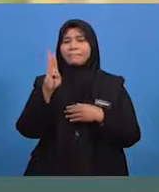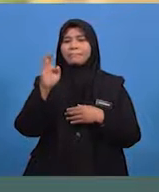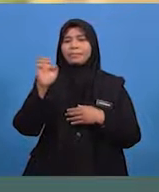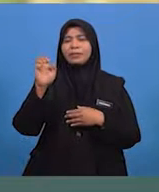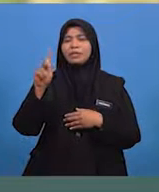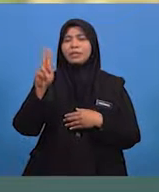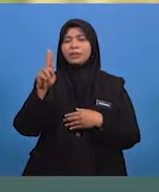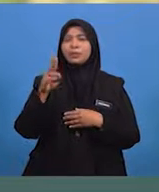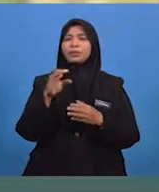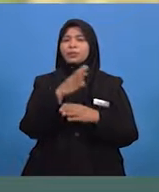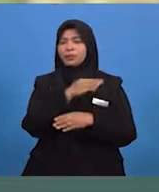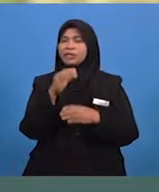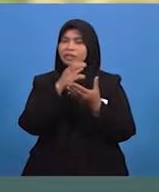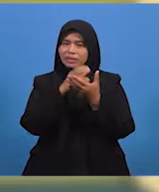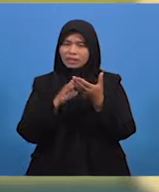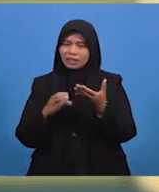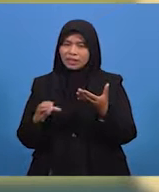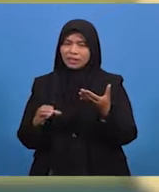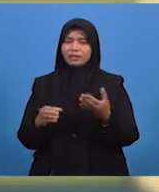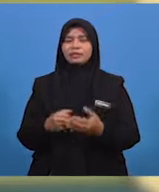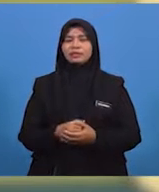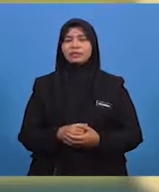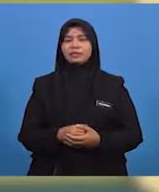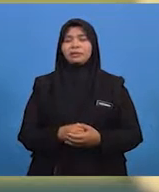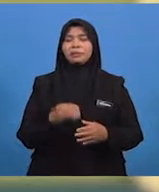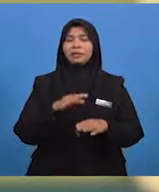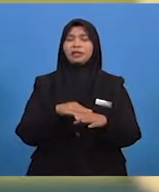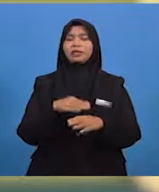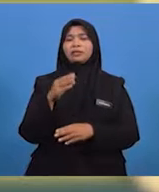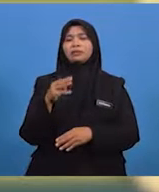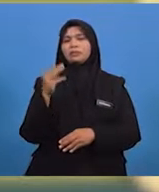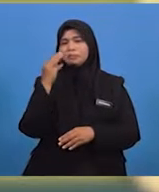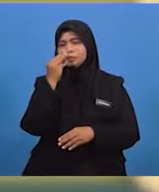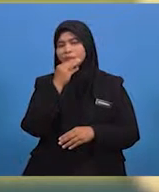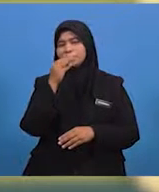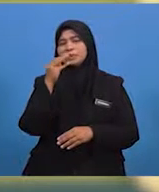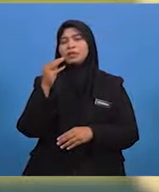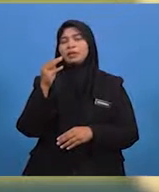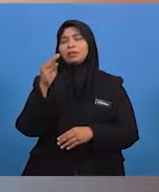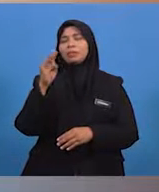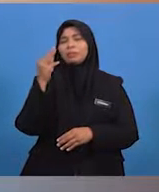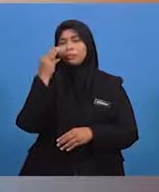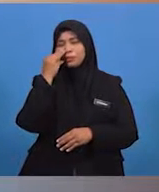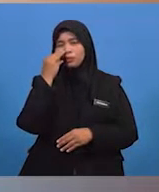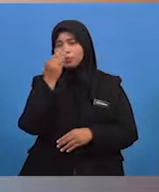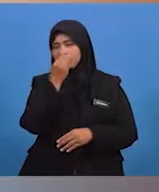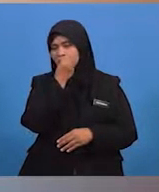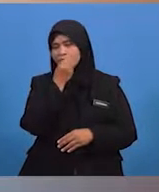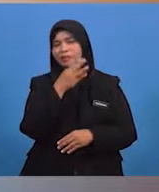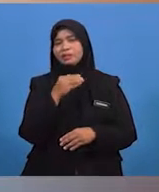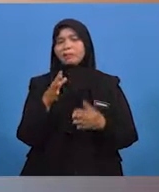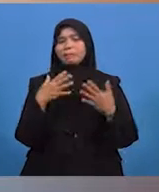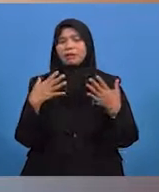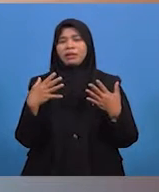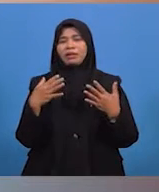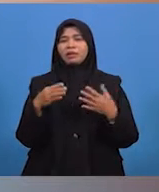secara berulang-ulang. Pada musim bunga atau musim panas, suhu yang semakin meningkat